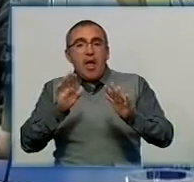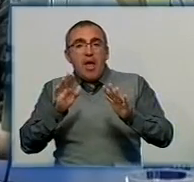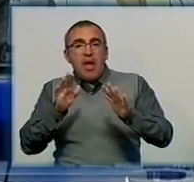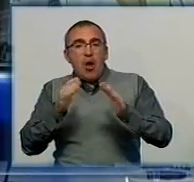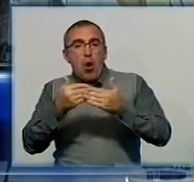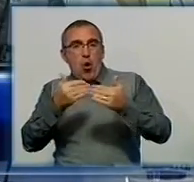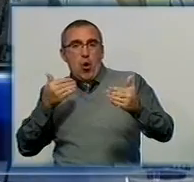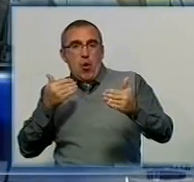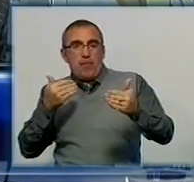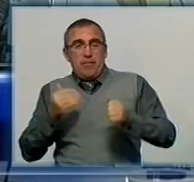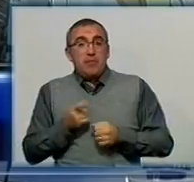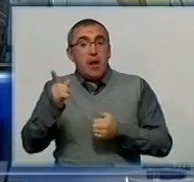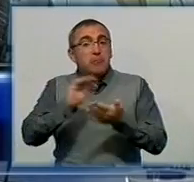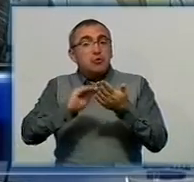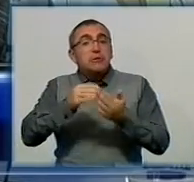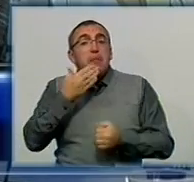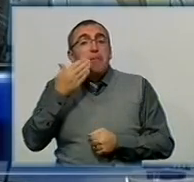обставин, певні журналісти питають,